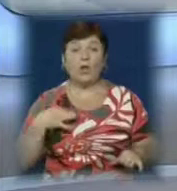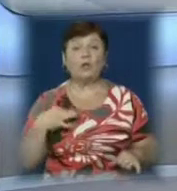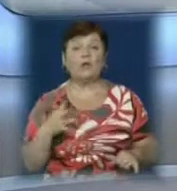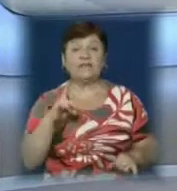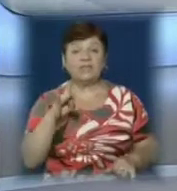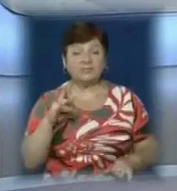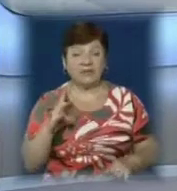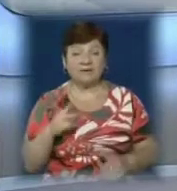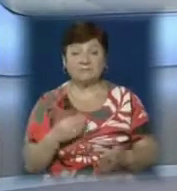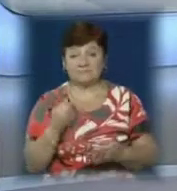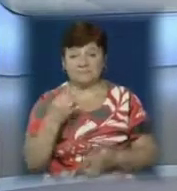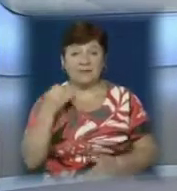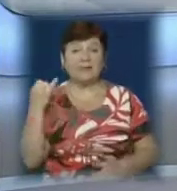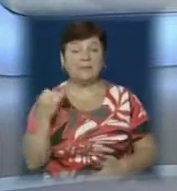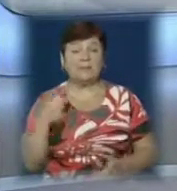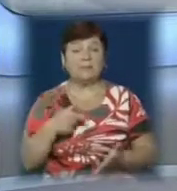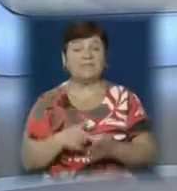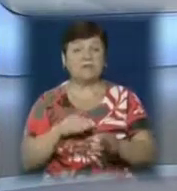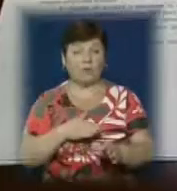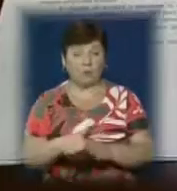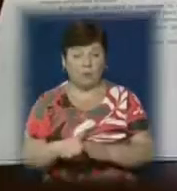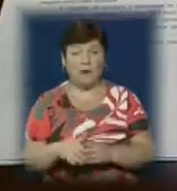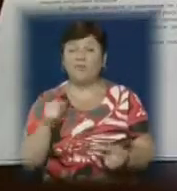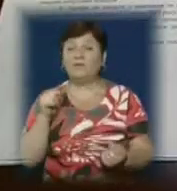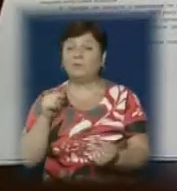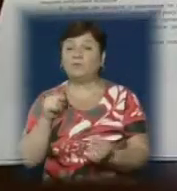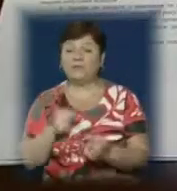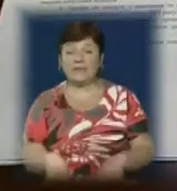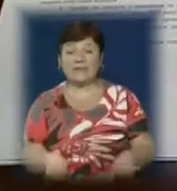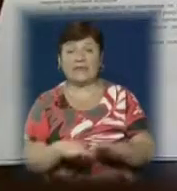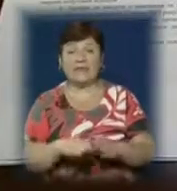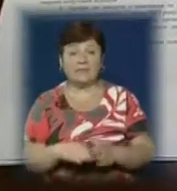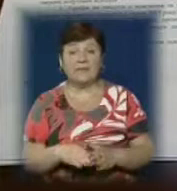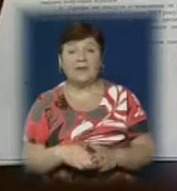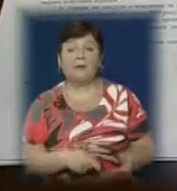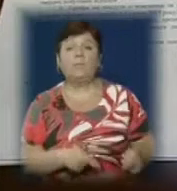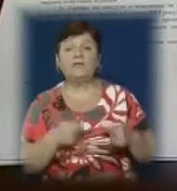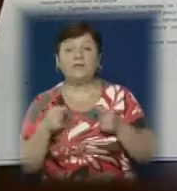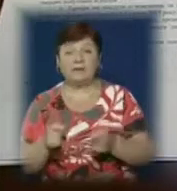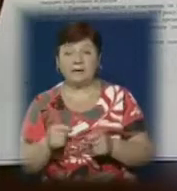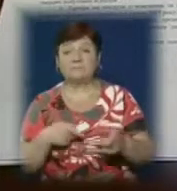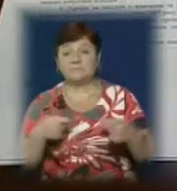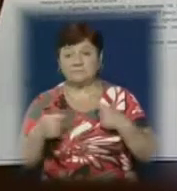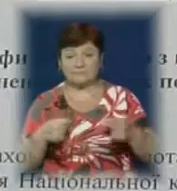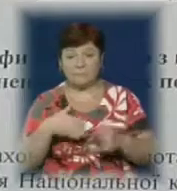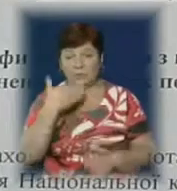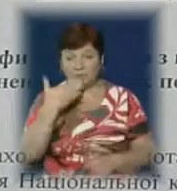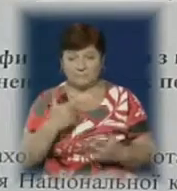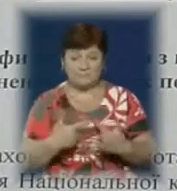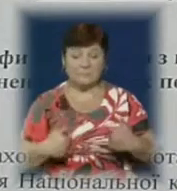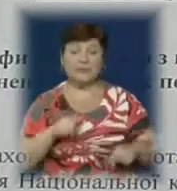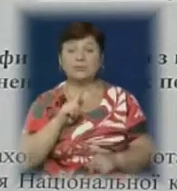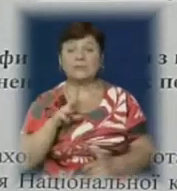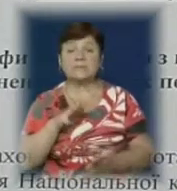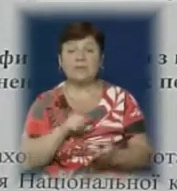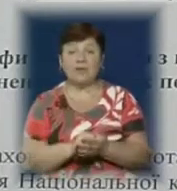Підвищення тарифу ініціює Ужгородський міськвиконком. Відповідне тарифне обґрунтування подали керівники Ужгородської компанії, що займається